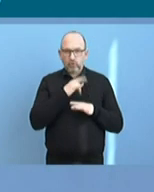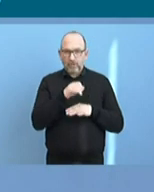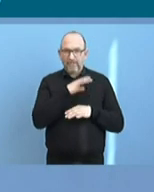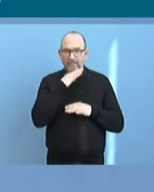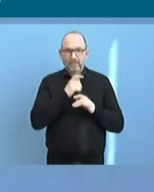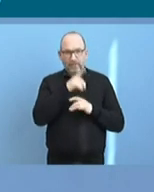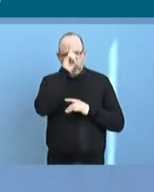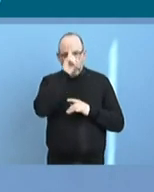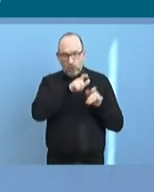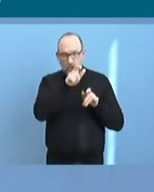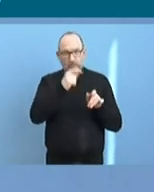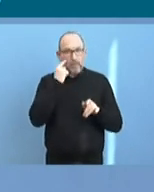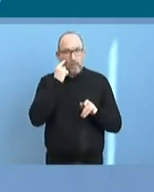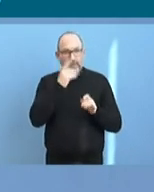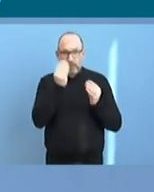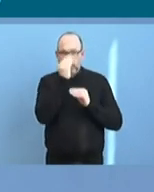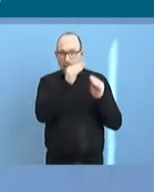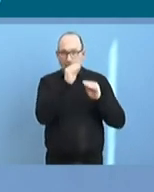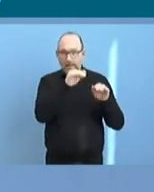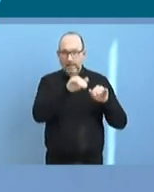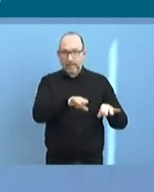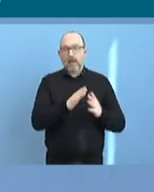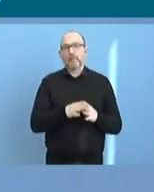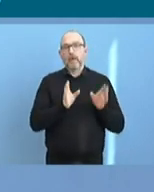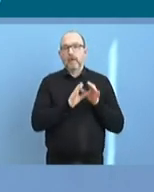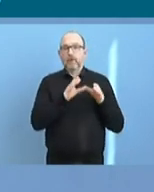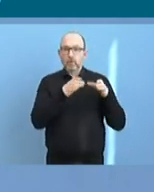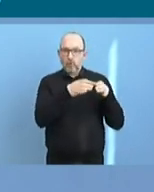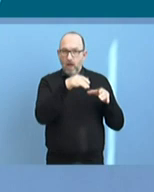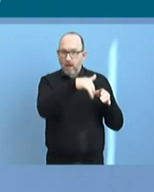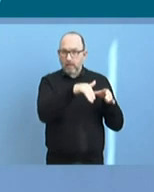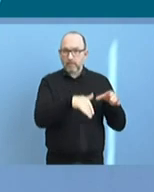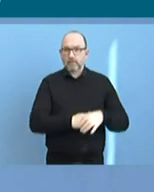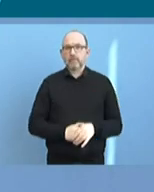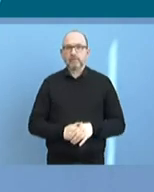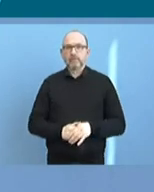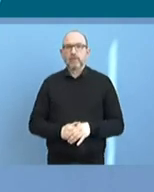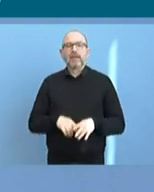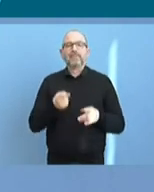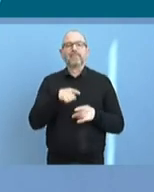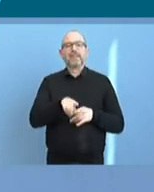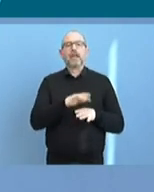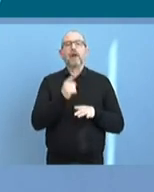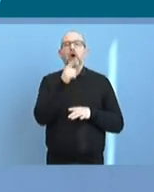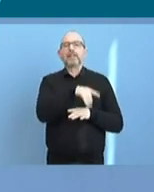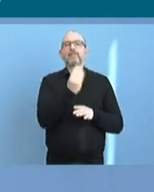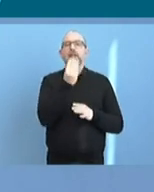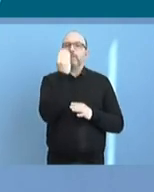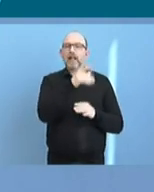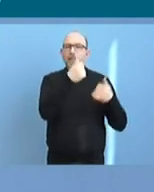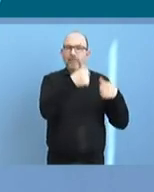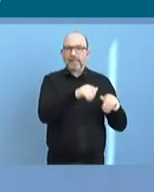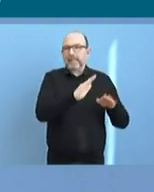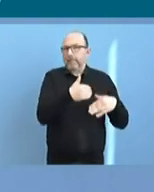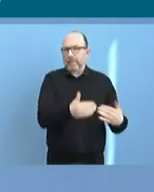derzeit sich gemeldet haben beim Generalkonsulat. Wie immer muss ich hinzufügen, es gibt keine Meldepflicht im Ausland. Von daher ist die Zahl, die wir haben,